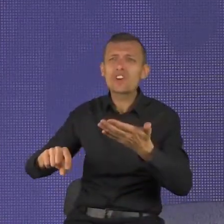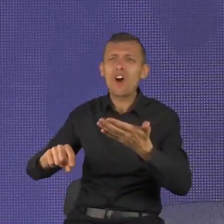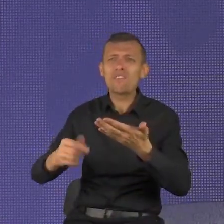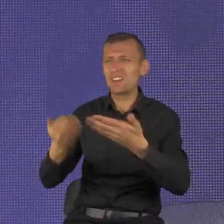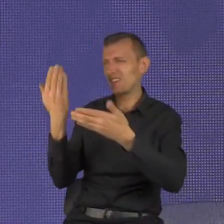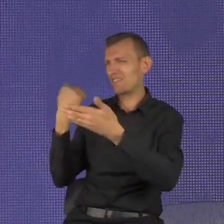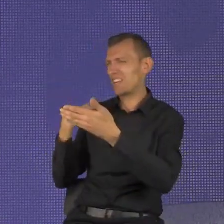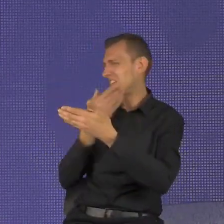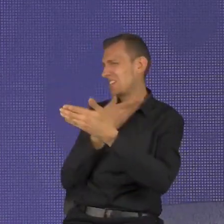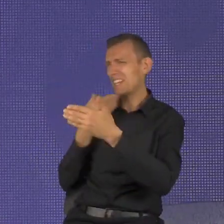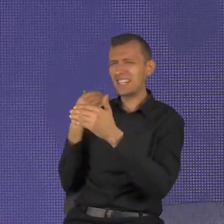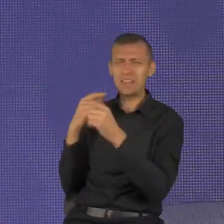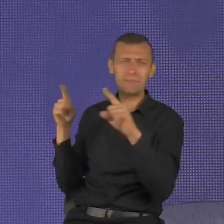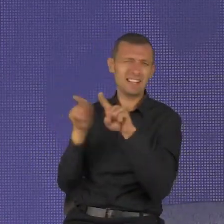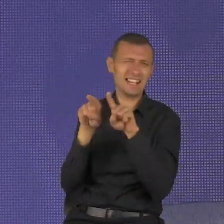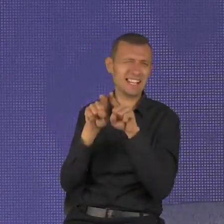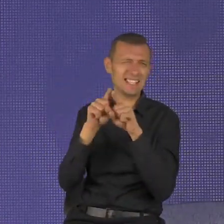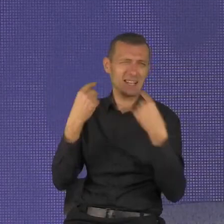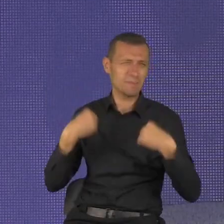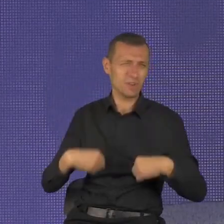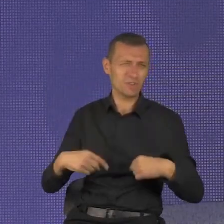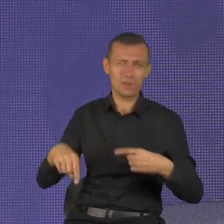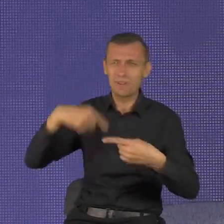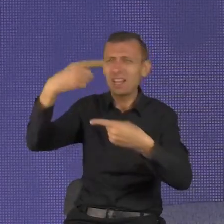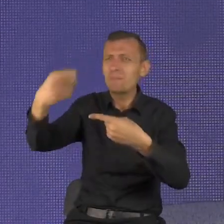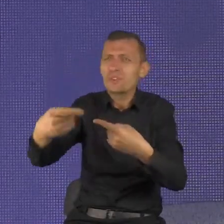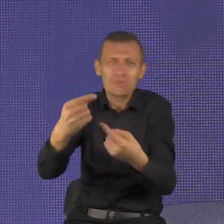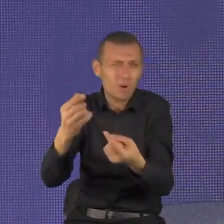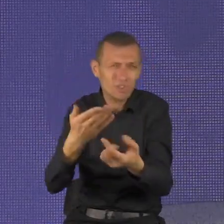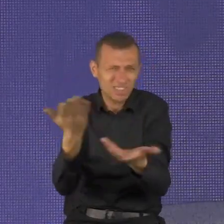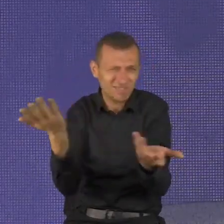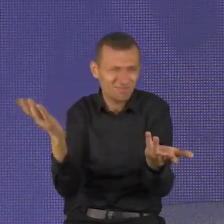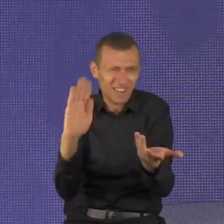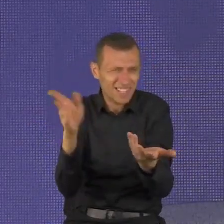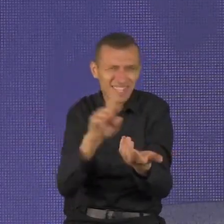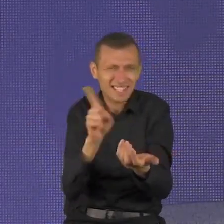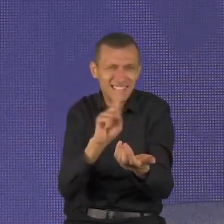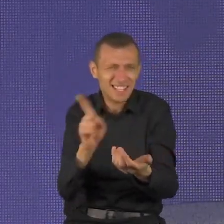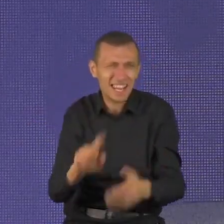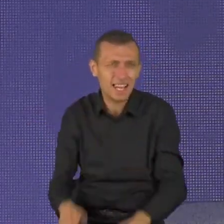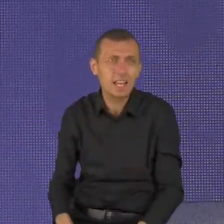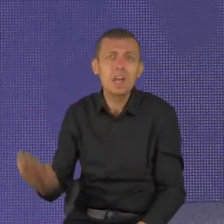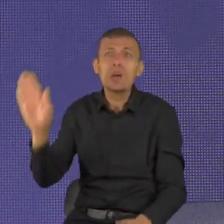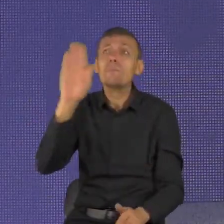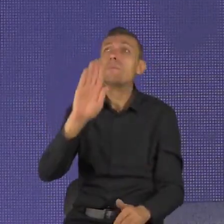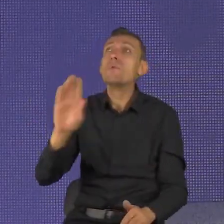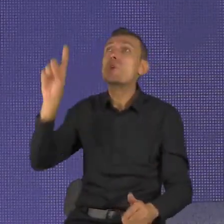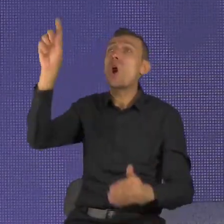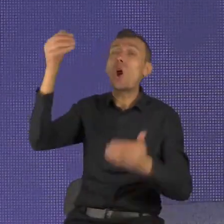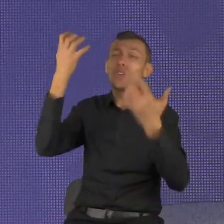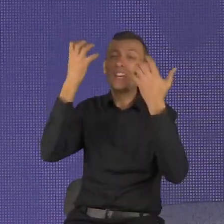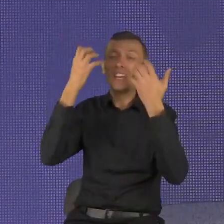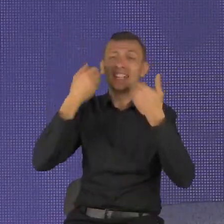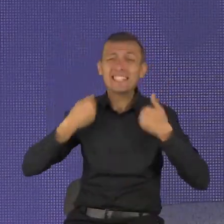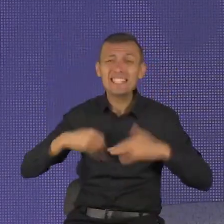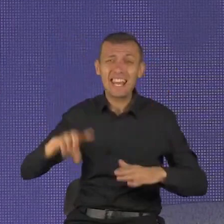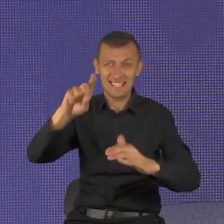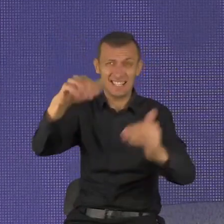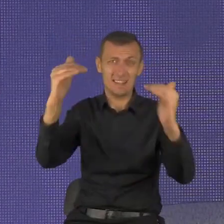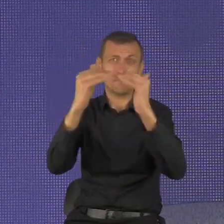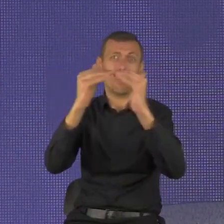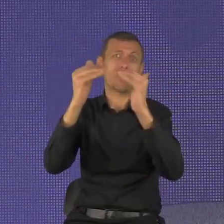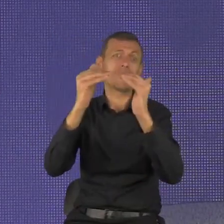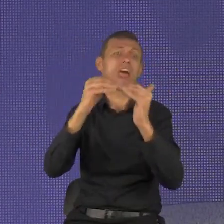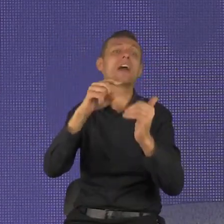I właśnie dlatego jesteś unikalny, bo Bóg nie chce, żebyś się porównywał z kimkolwiek. On chce, żebyś był sobą przed Nim.